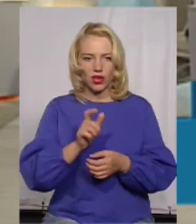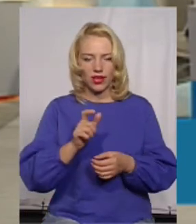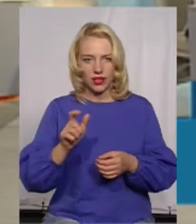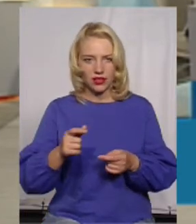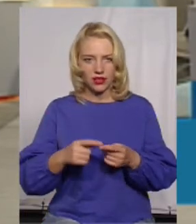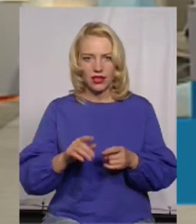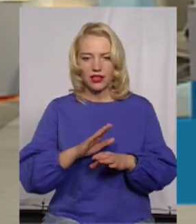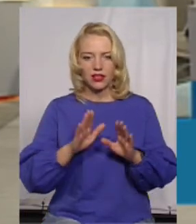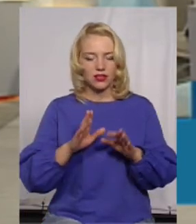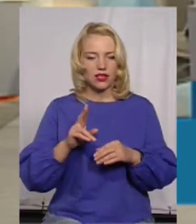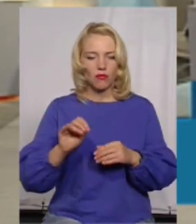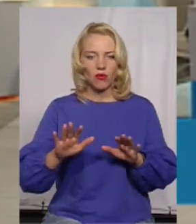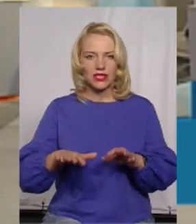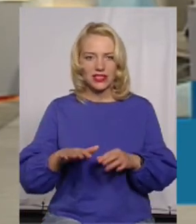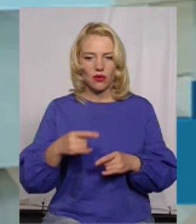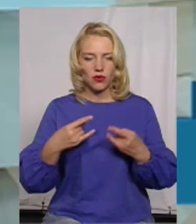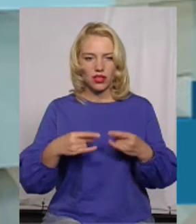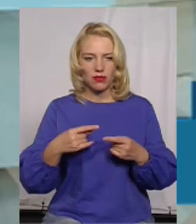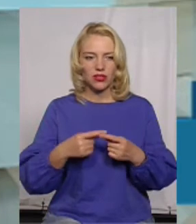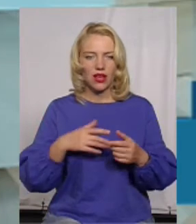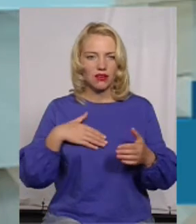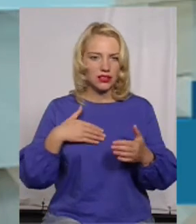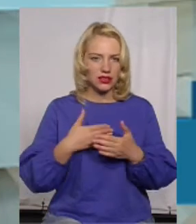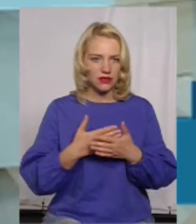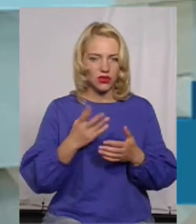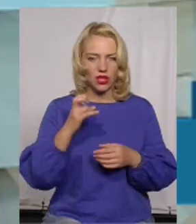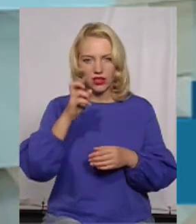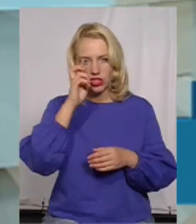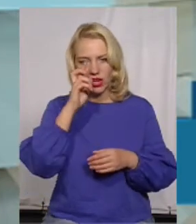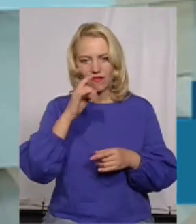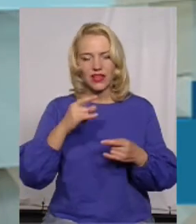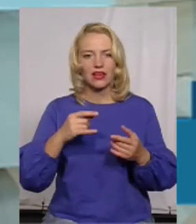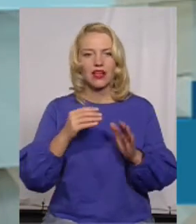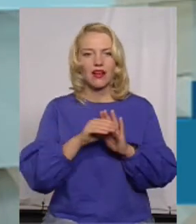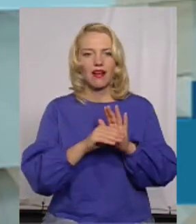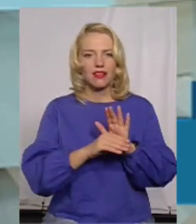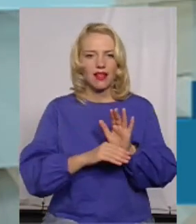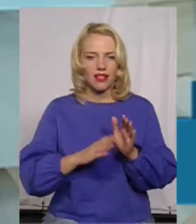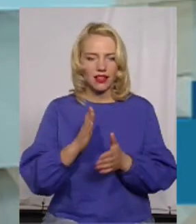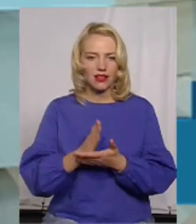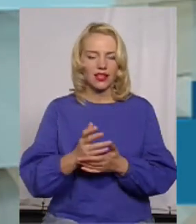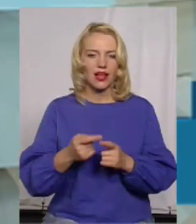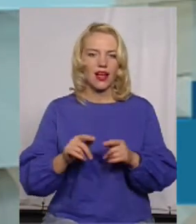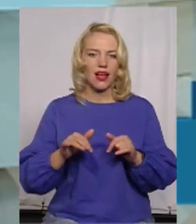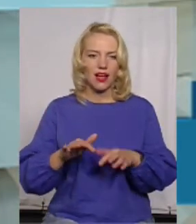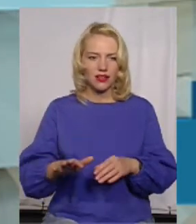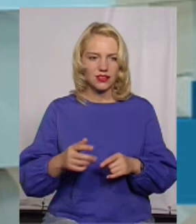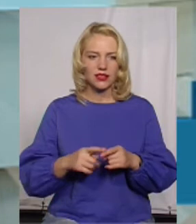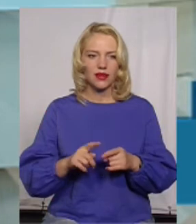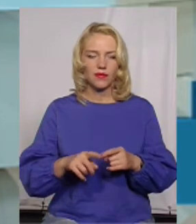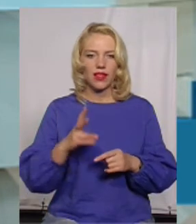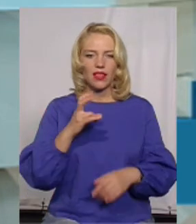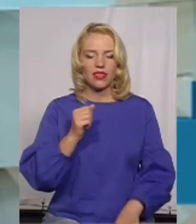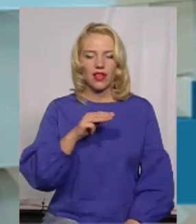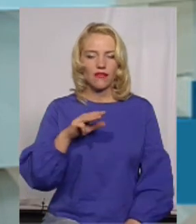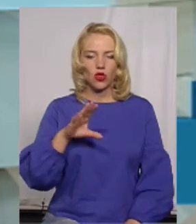я знаю, не тільки по місцевому телебаченню, зараз це дуже активно вже на державних каналах іде, тобто та акція, тобто НАК